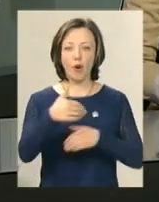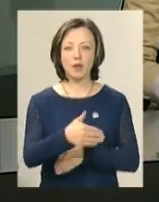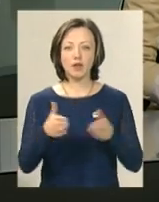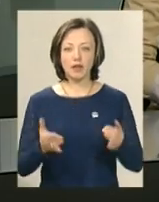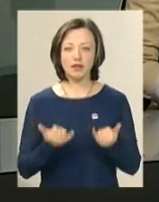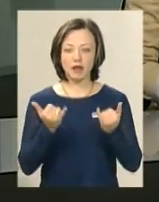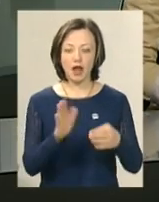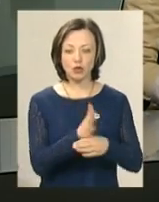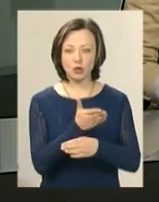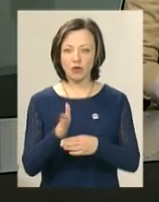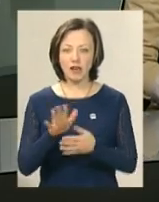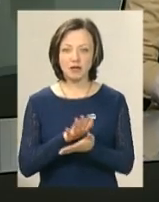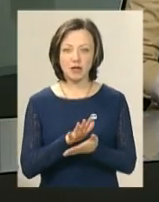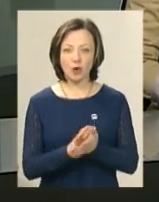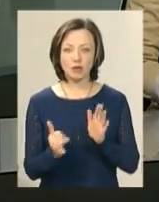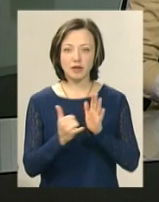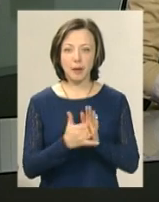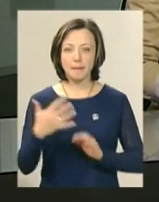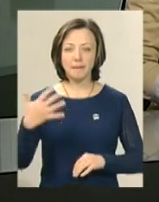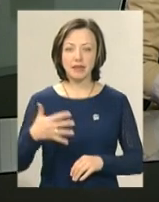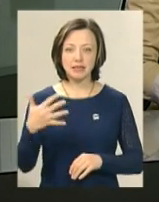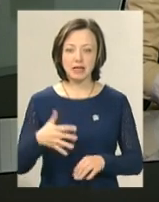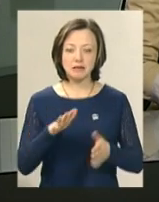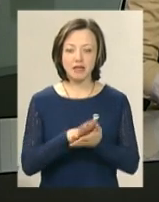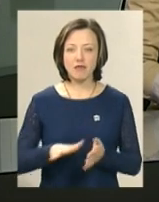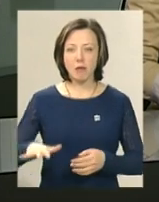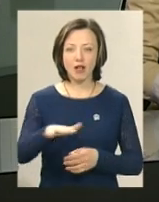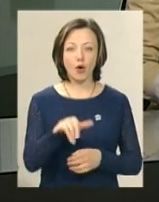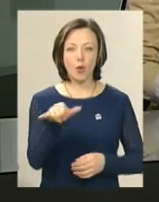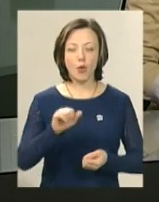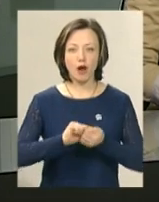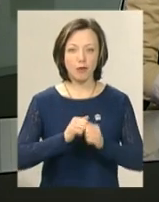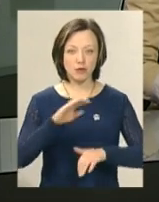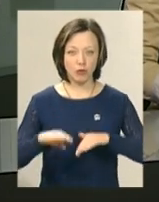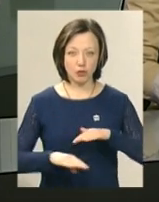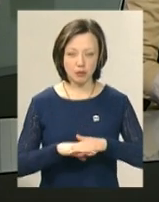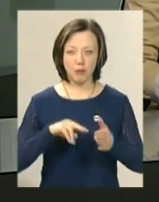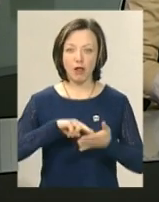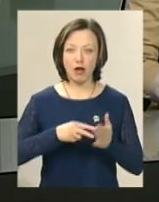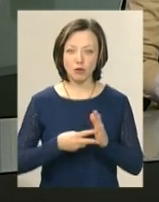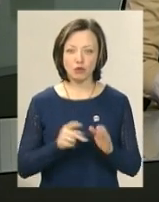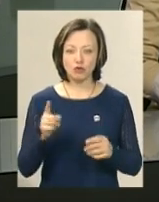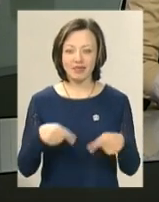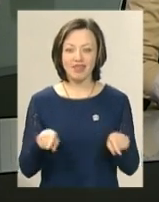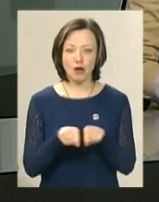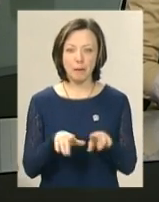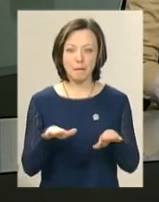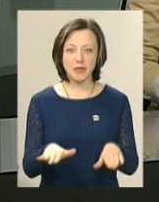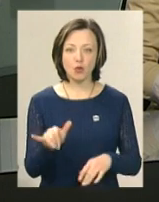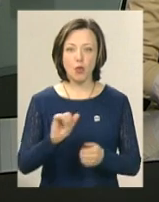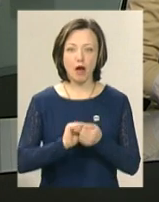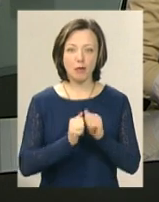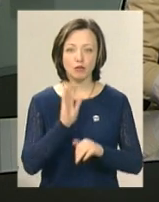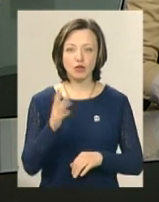для сортування відходів встановили на 50 сміттєвих майданчиках у Кам'янці-Подільському. Планується, що таких місць у Кам